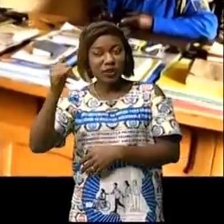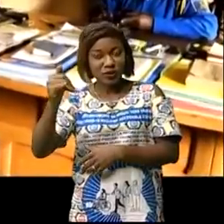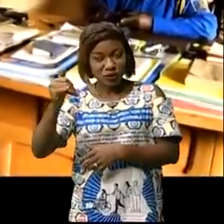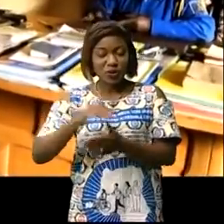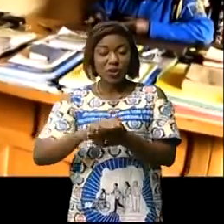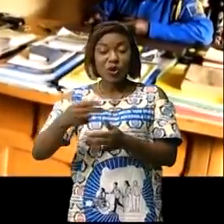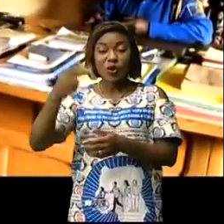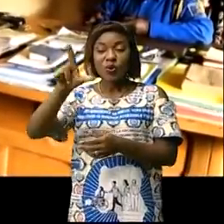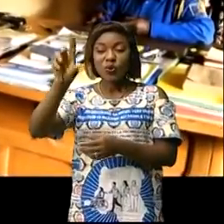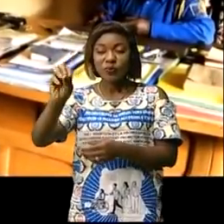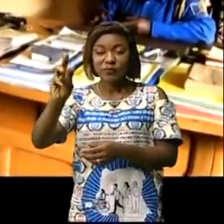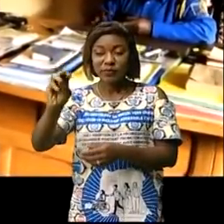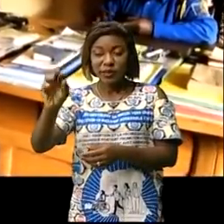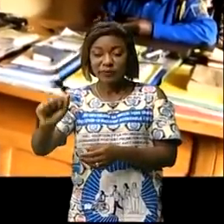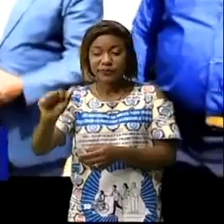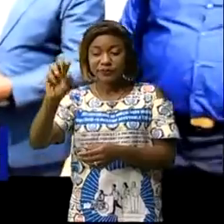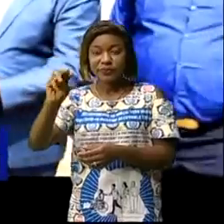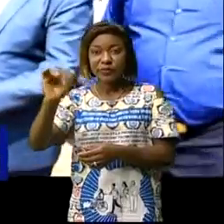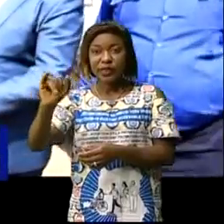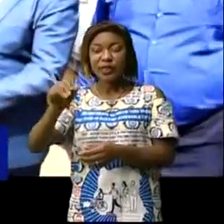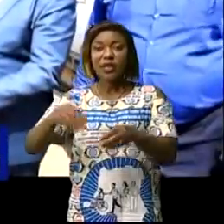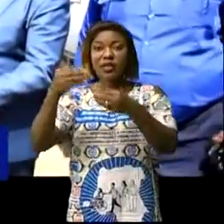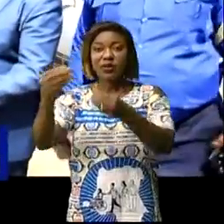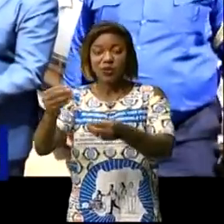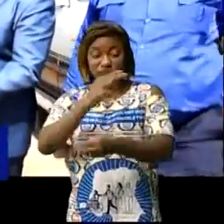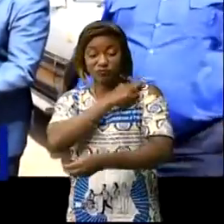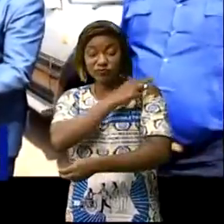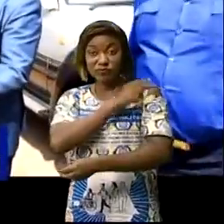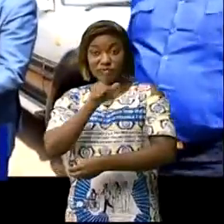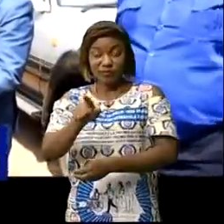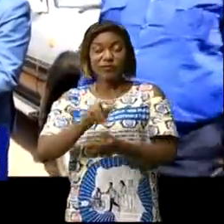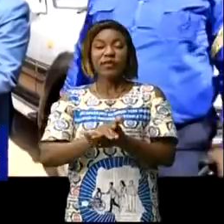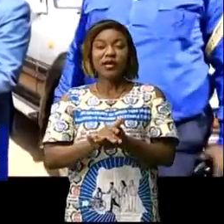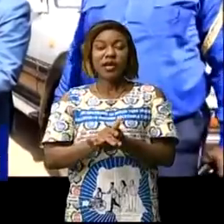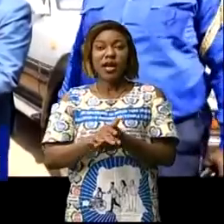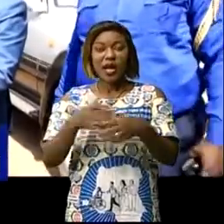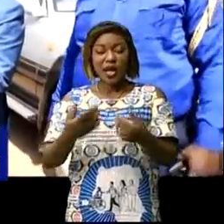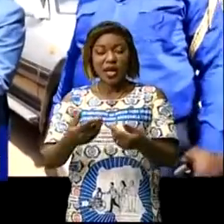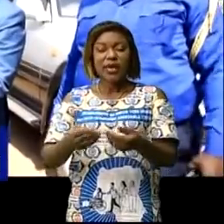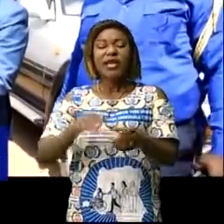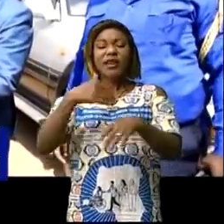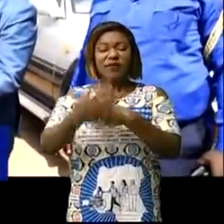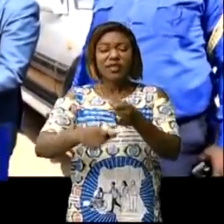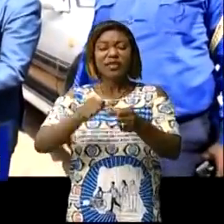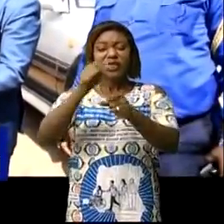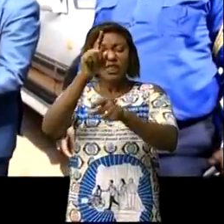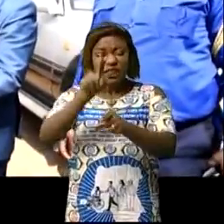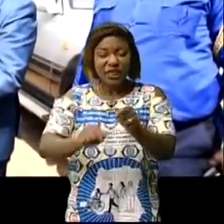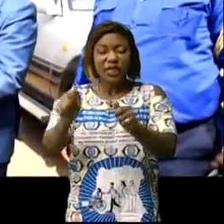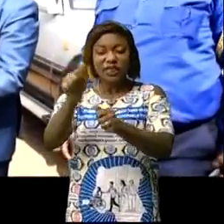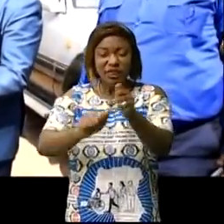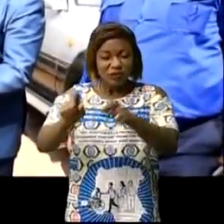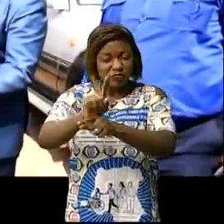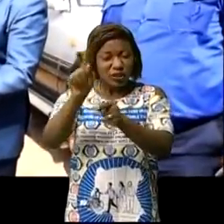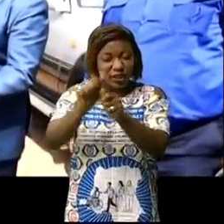où il a remis aussi au général Mba Inox se quitte. Signalons que c'est pour la uneième fois qu'une telle action est posée